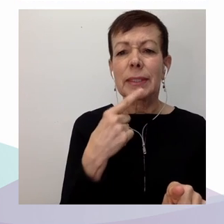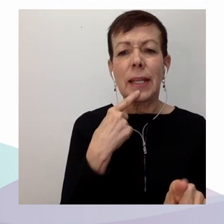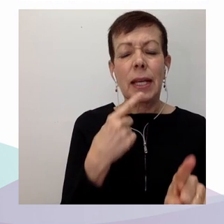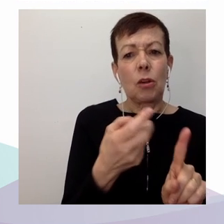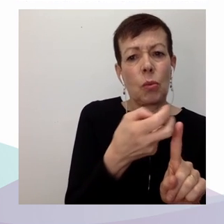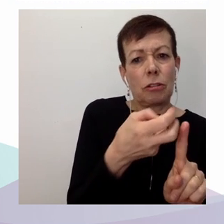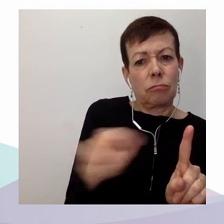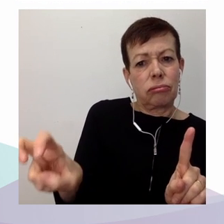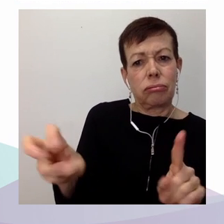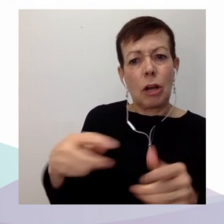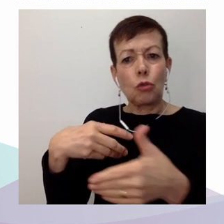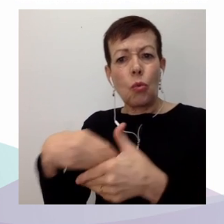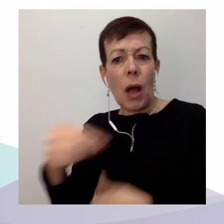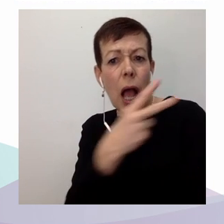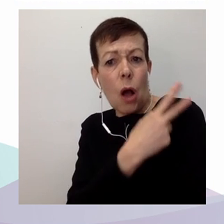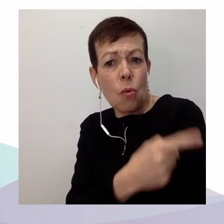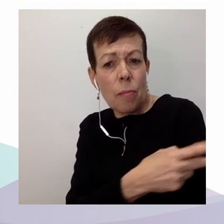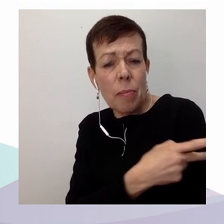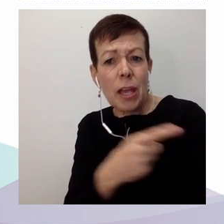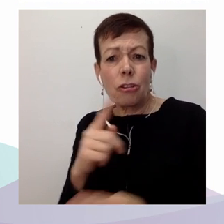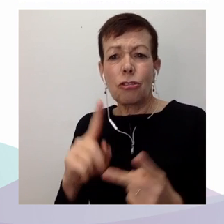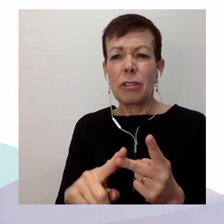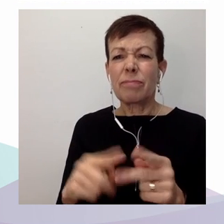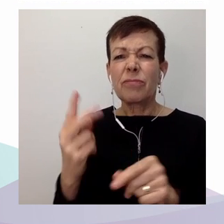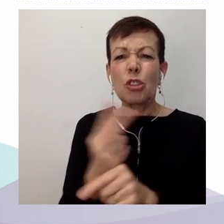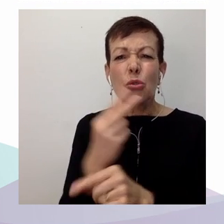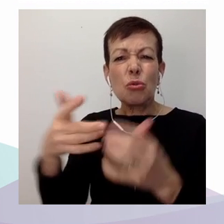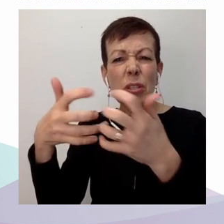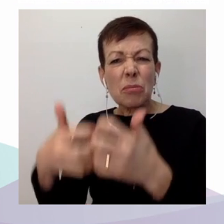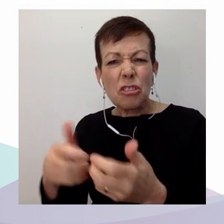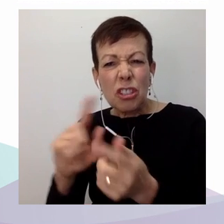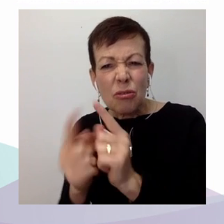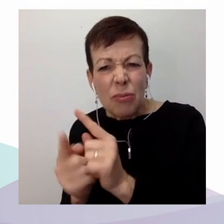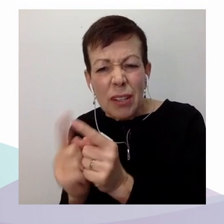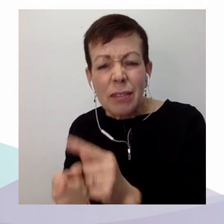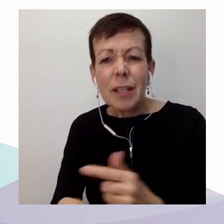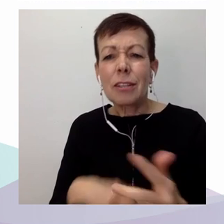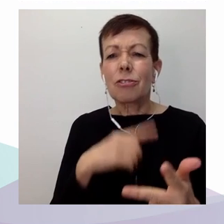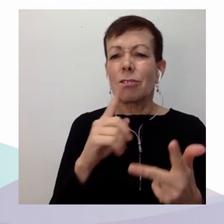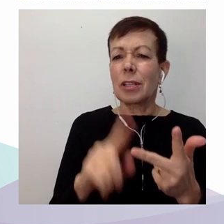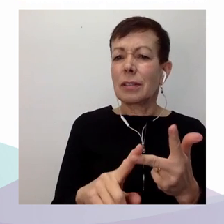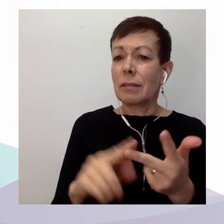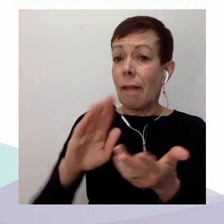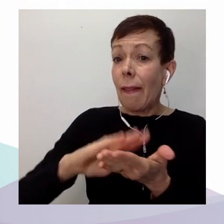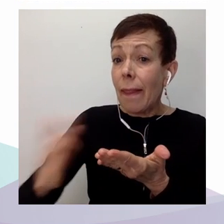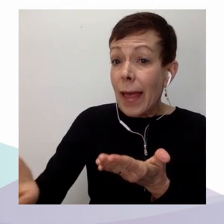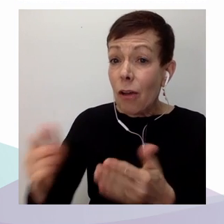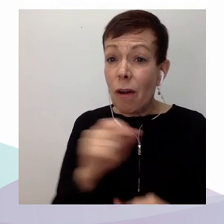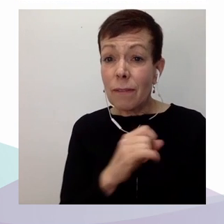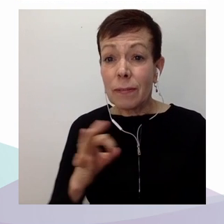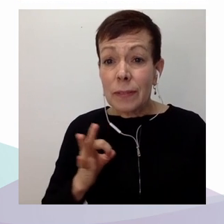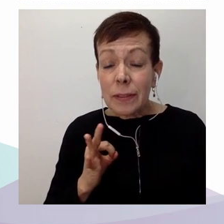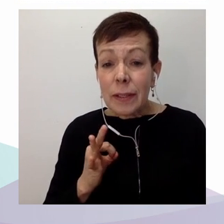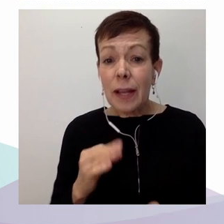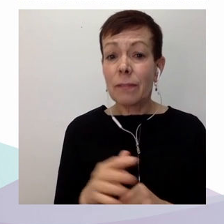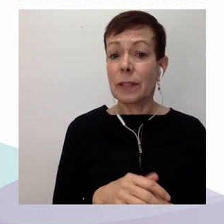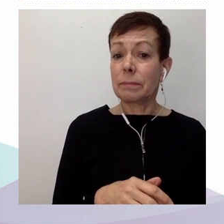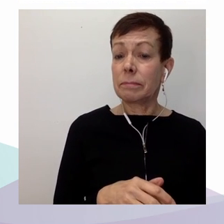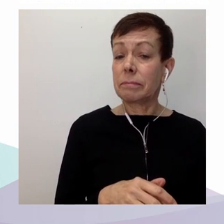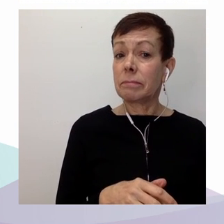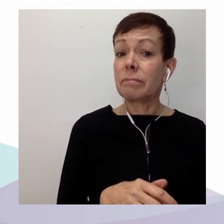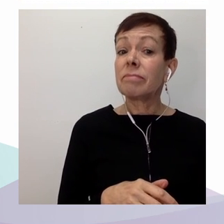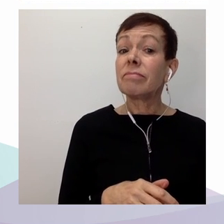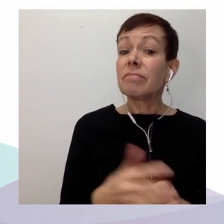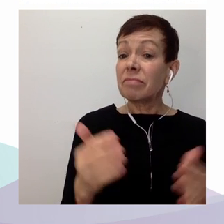des employés du réseau. Pensons à la réforme de 2003 qui était fondée sur la réingénierie de l'État et le nouveau management public